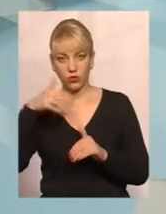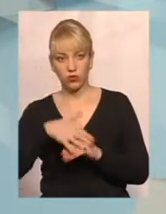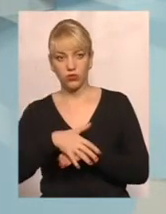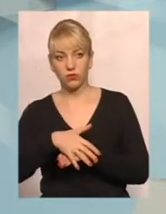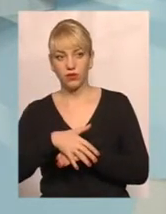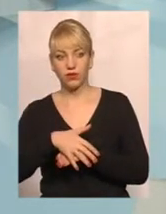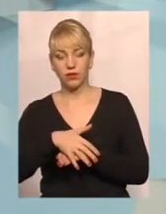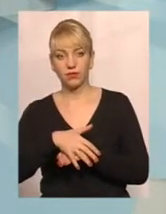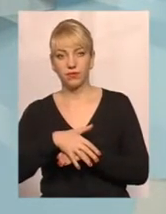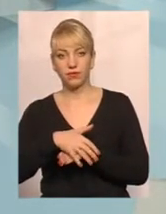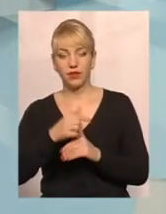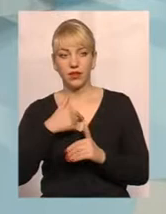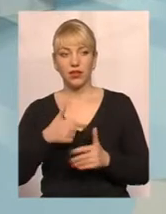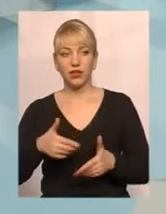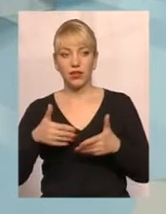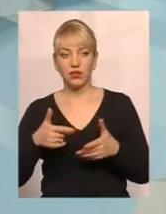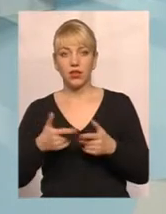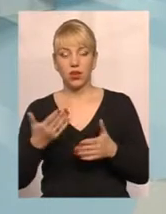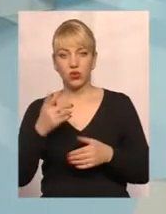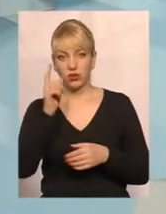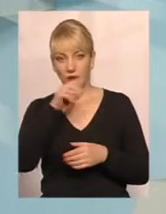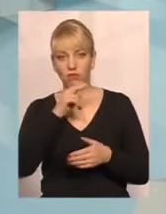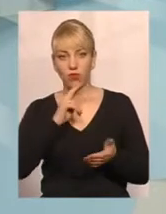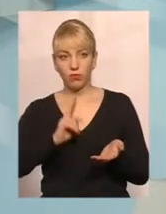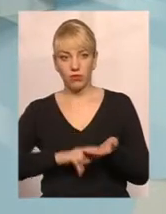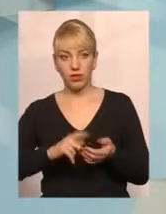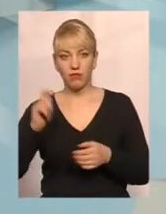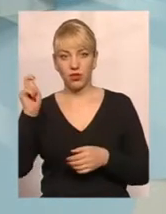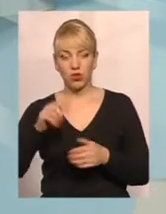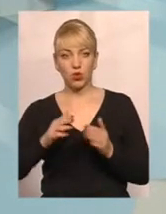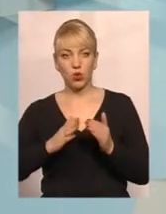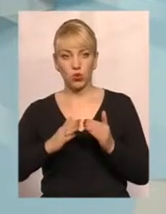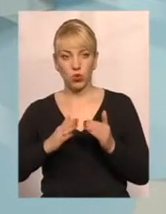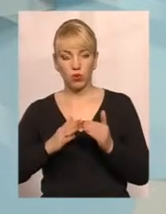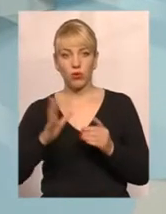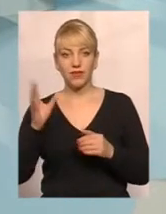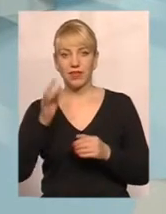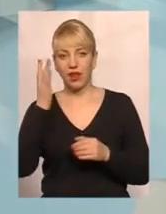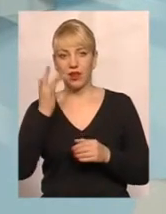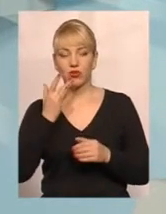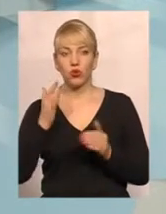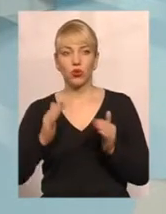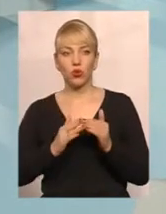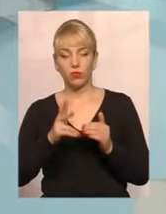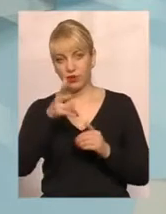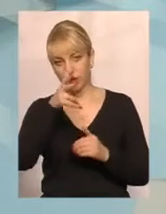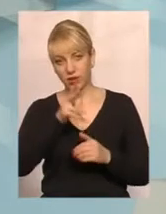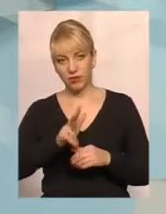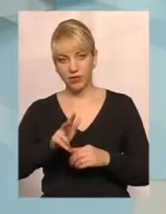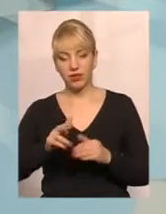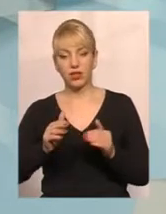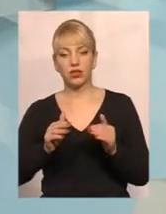Зрозуміло. Ясно. Якщо він там прописаний, приїжджає додому, все літо вдома, три місяці